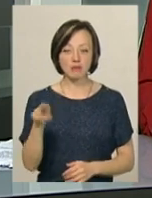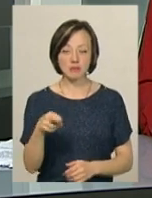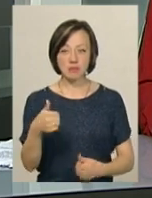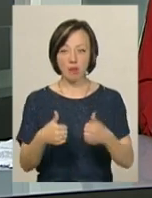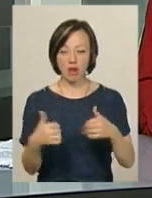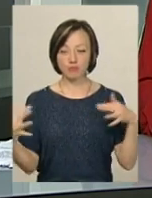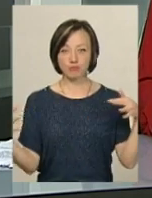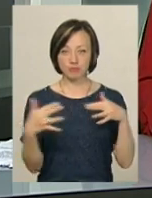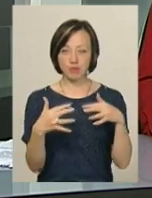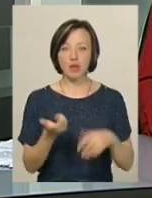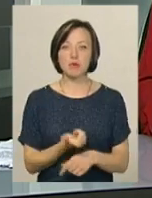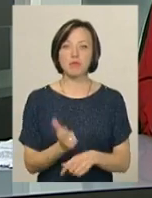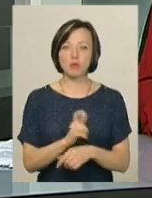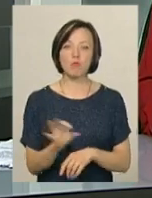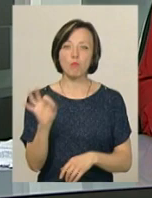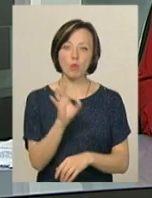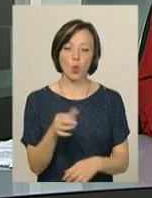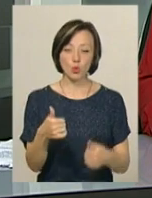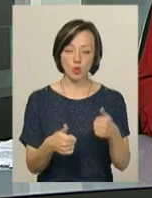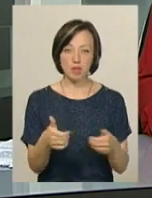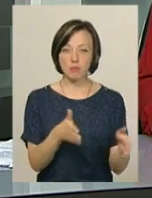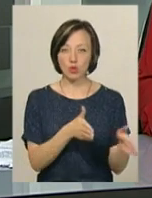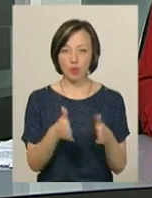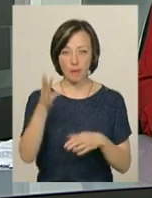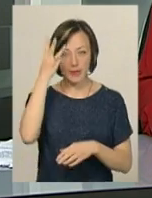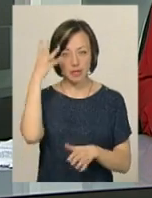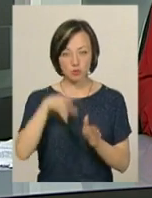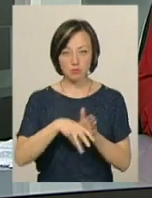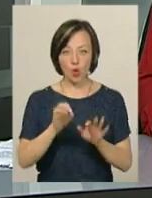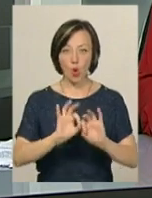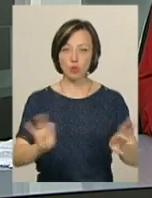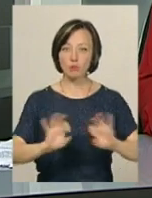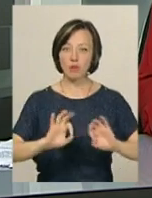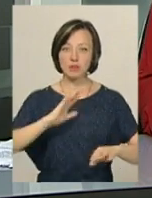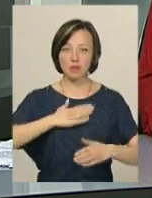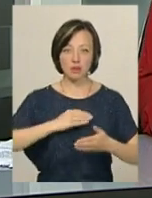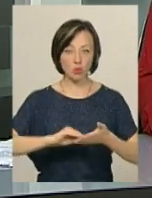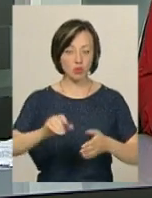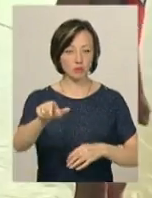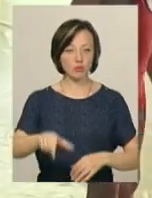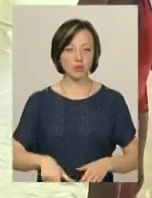стінка на стінку. Більше про турнір і підготовку Хмельницької збірної розповість Ярослава Антошерська.